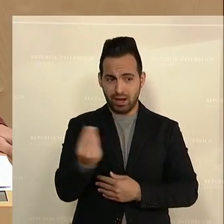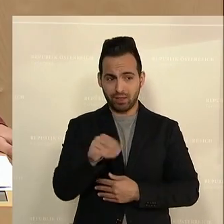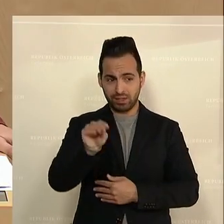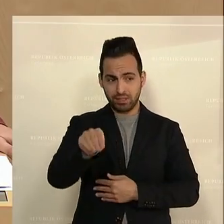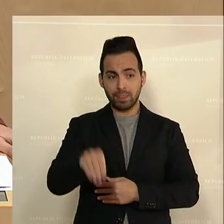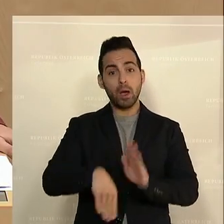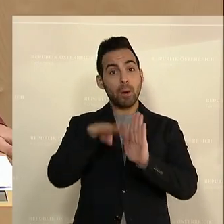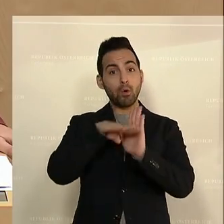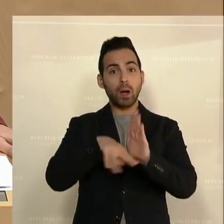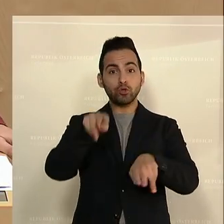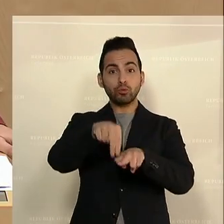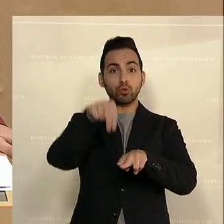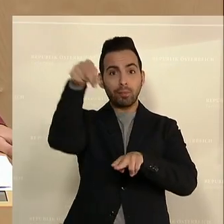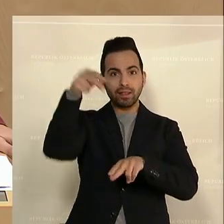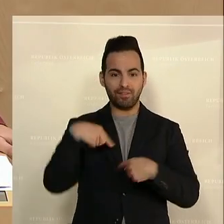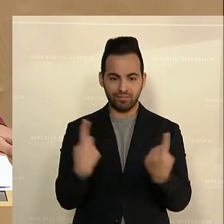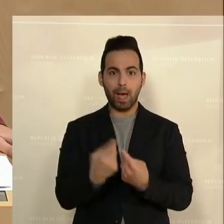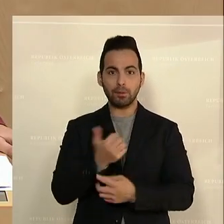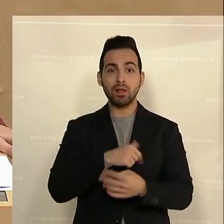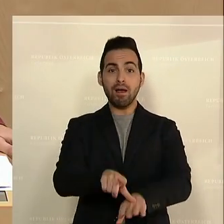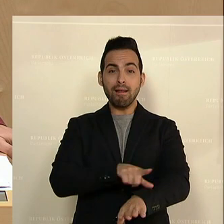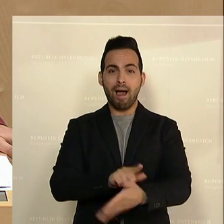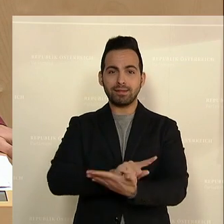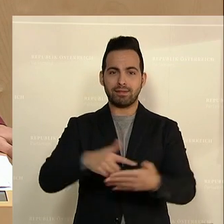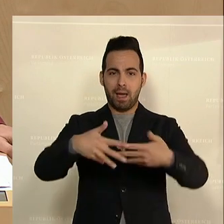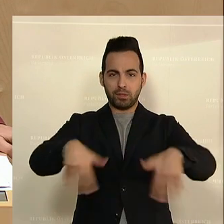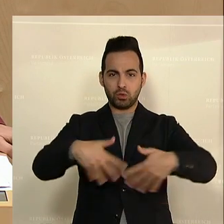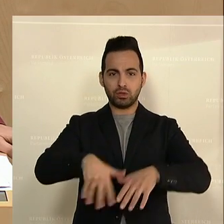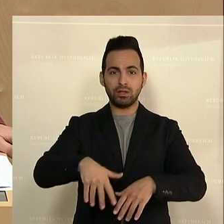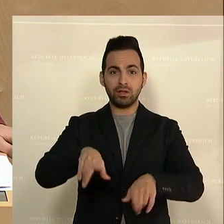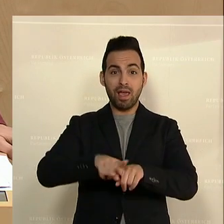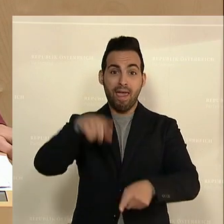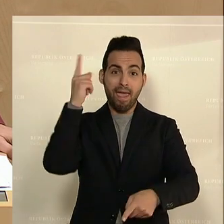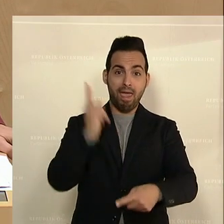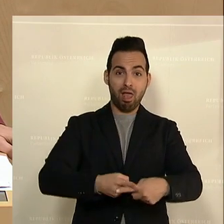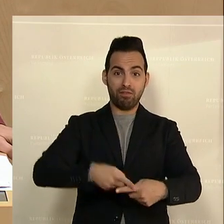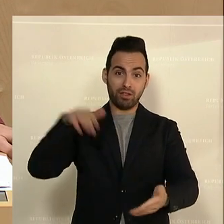Mit dem Programm Sprungbrett ist es uns gelungen, die Zahlen der Langzeitarbeitslosen praktisch zu halbieren.